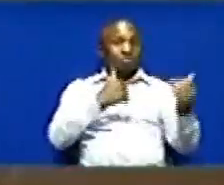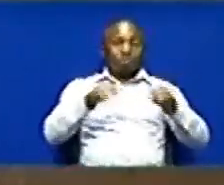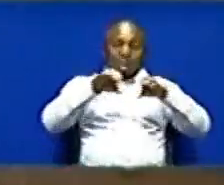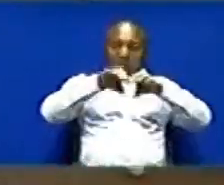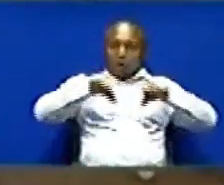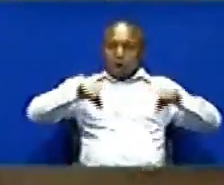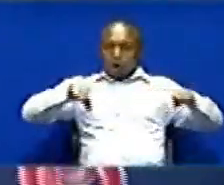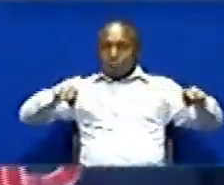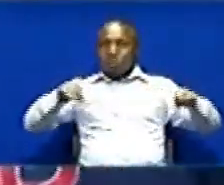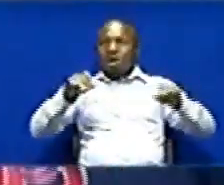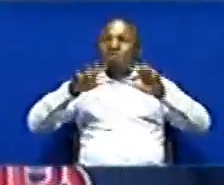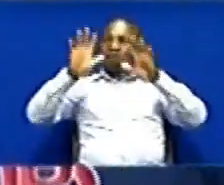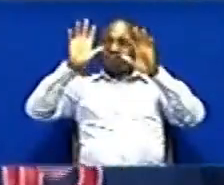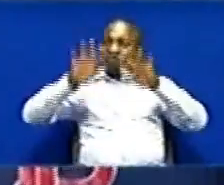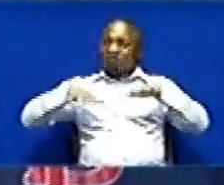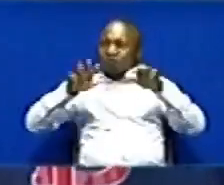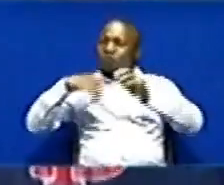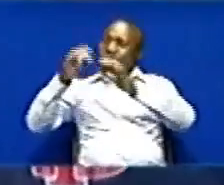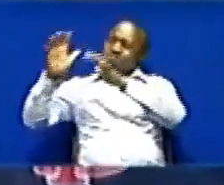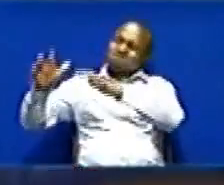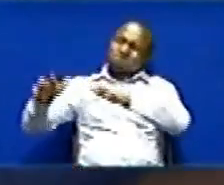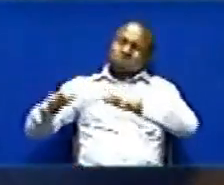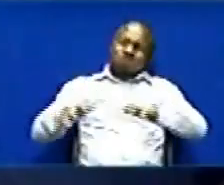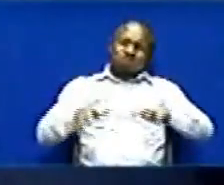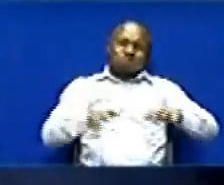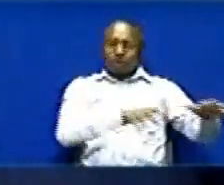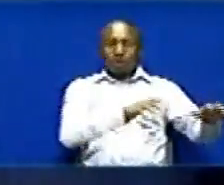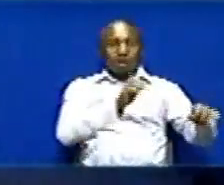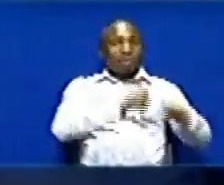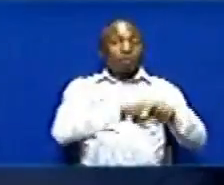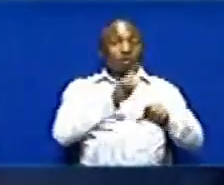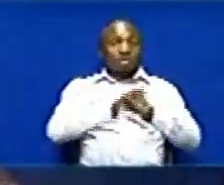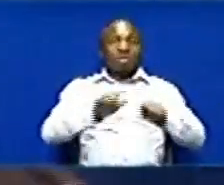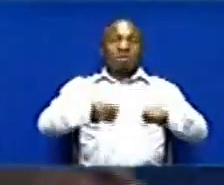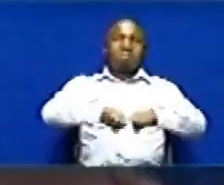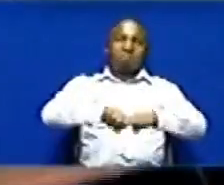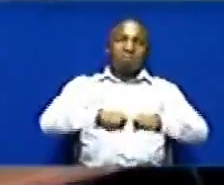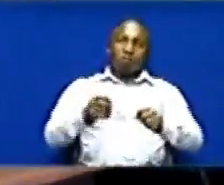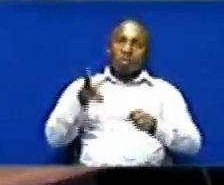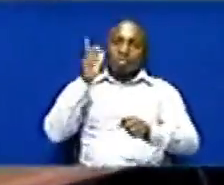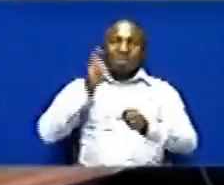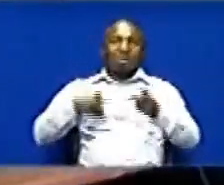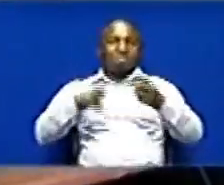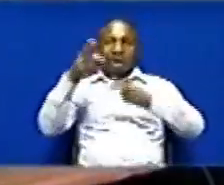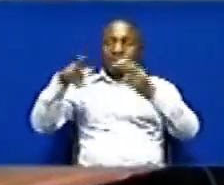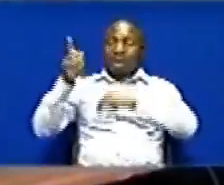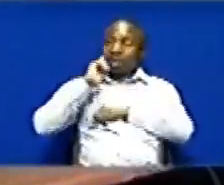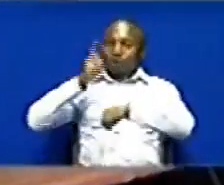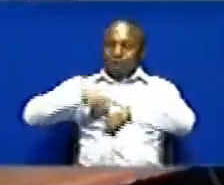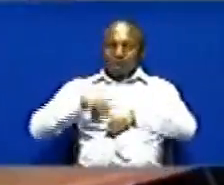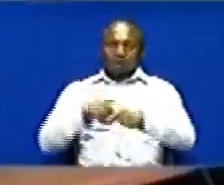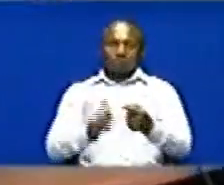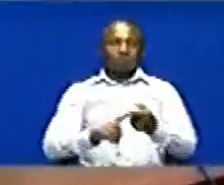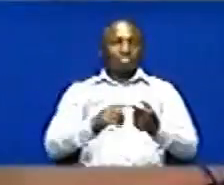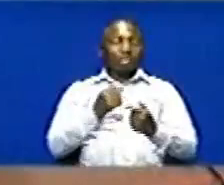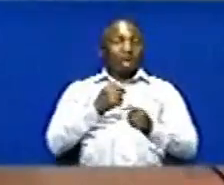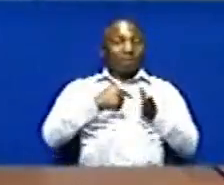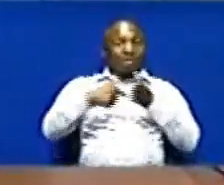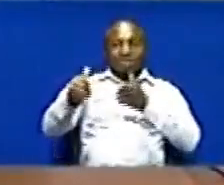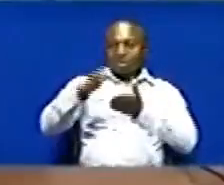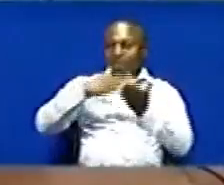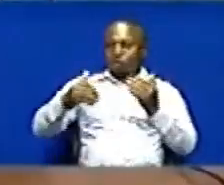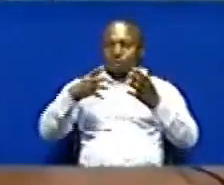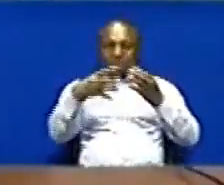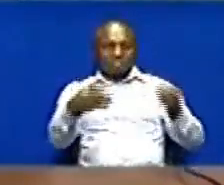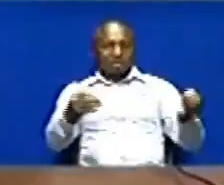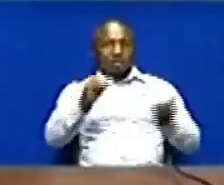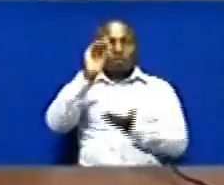Kusomba na mafuriko ya maji Na kukatika marako marako meme Jiji ni umo Mengo hameataja maineo ya liyothilika